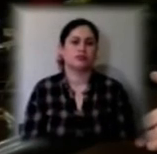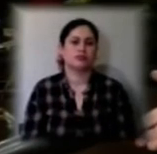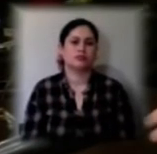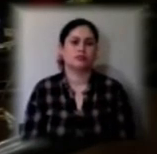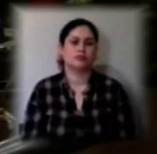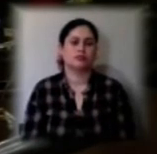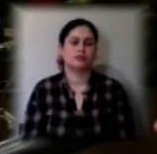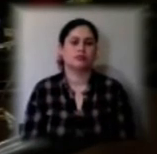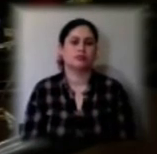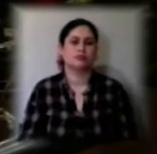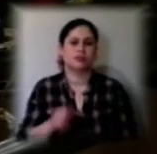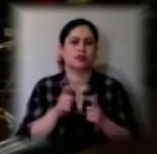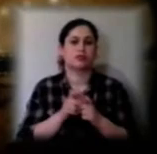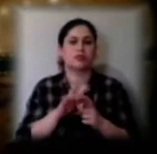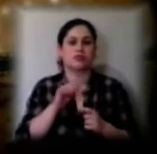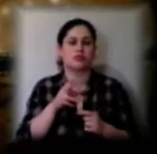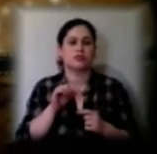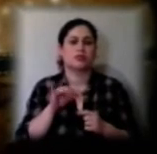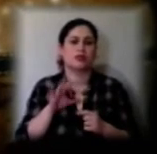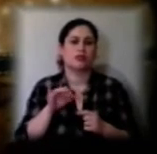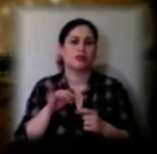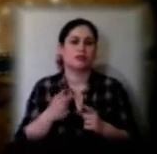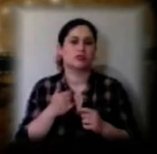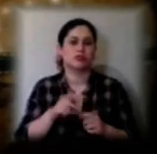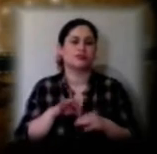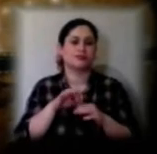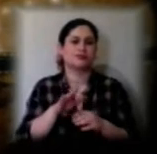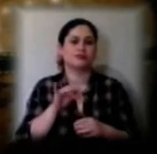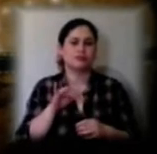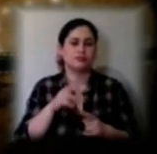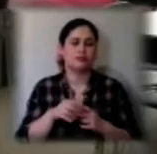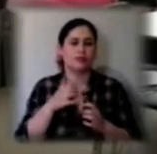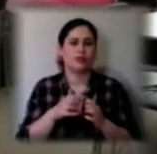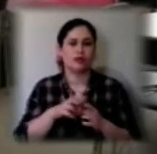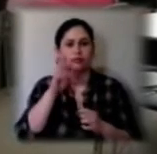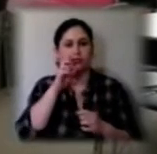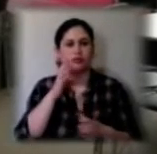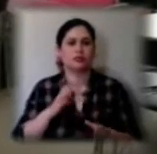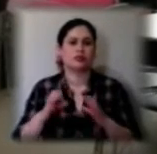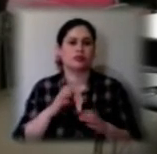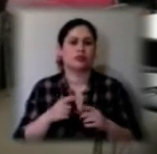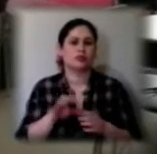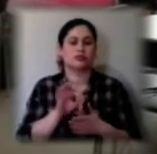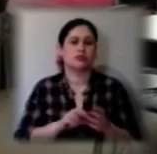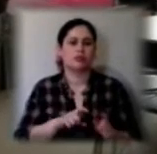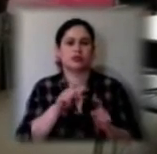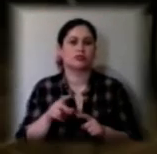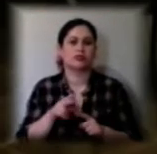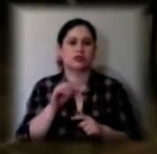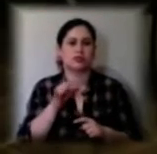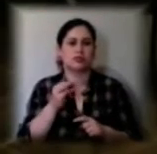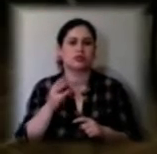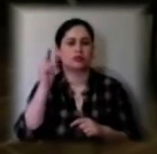За словами Олександра Співаковського, із запровадженням карантину Херсонський державний університет одразу перейшов на дистанційне навчання.